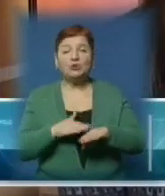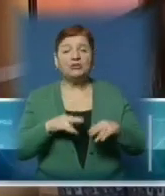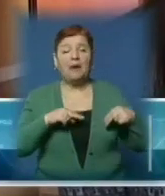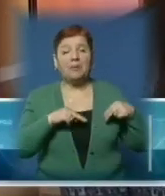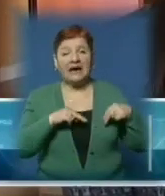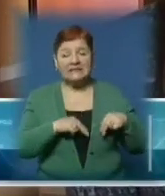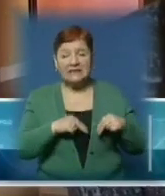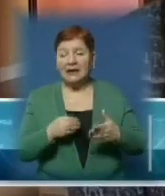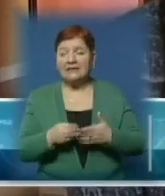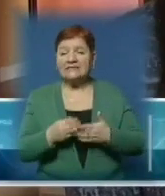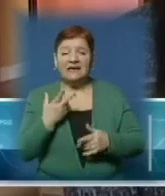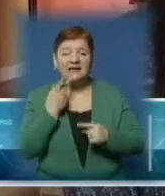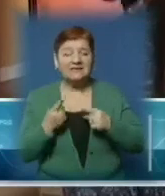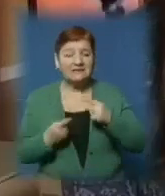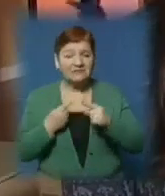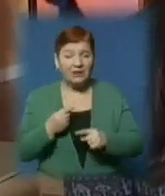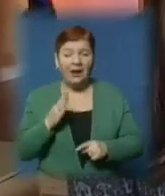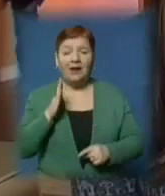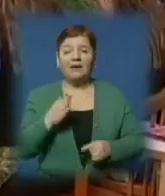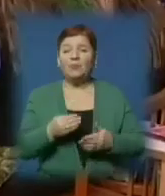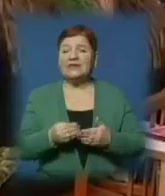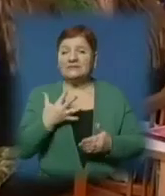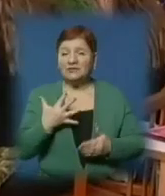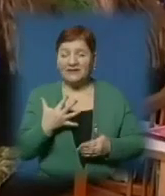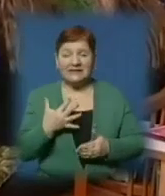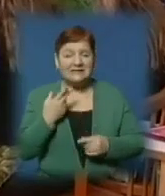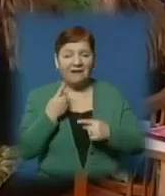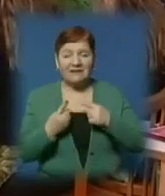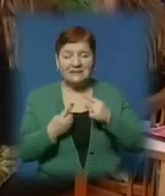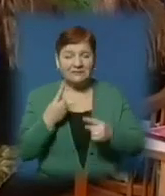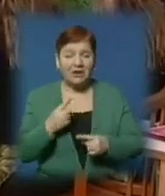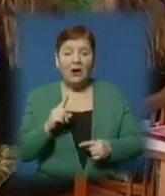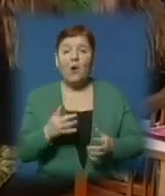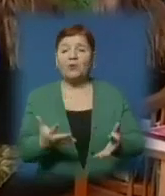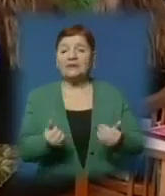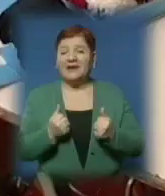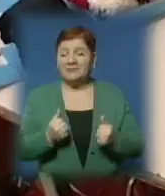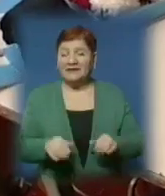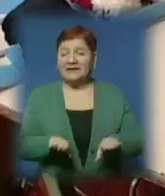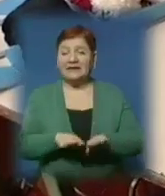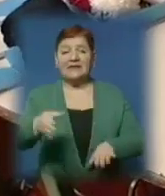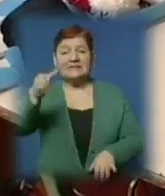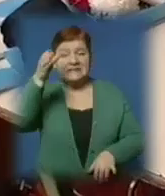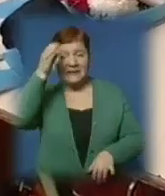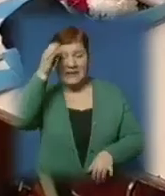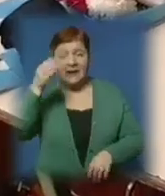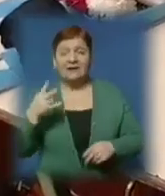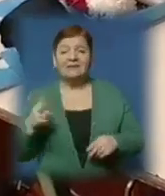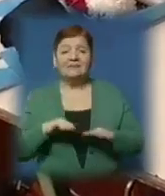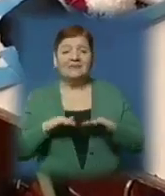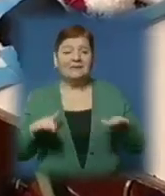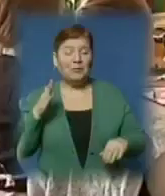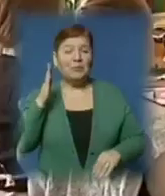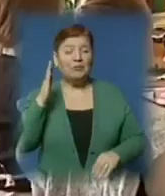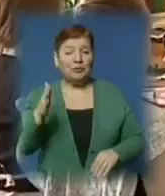цінилася завжди і буде цінатися надалі. Головне, що отримані на уроках праці знання можуть знадобитися дітям у